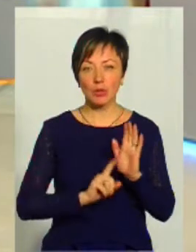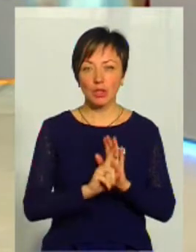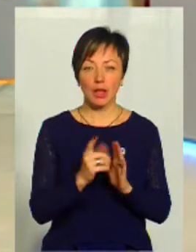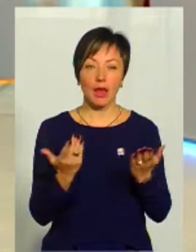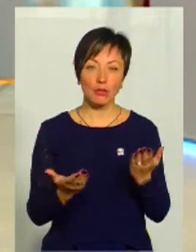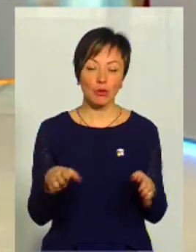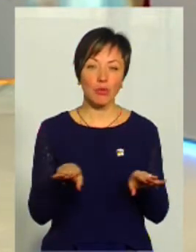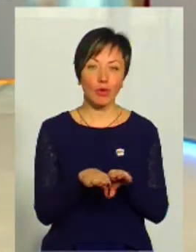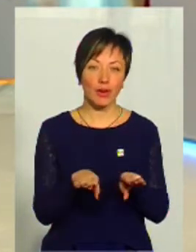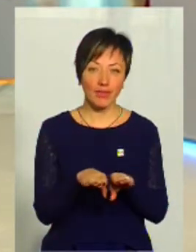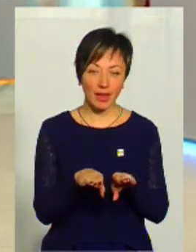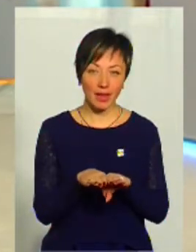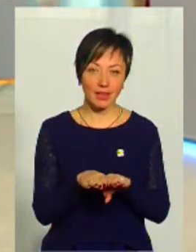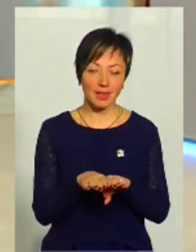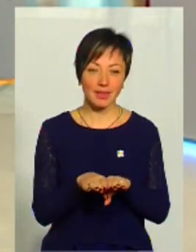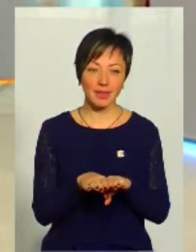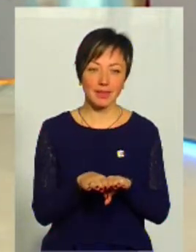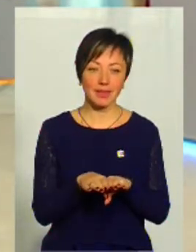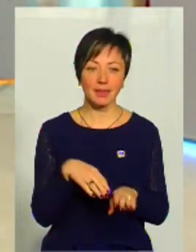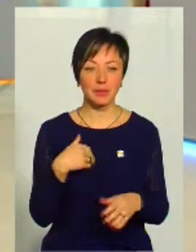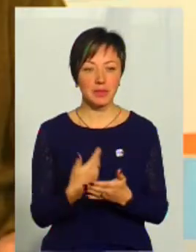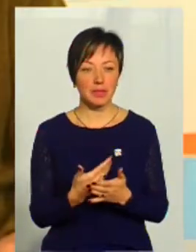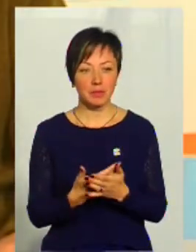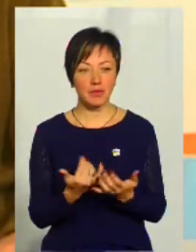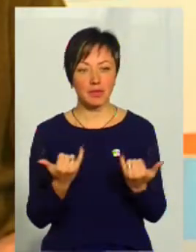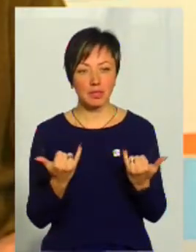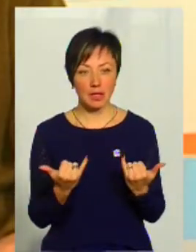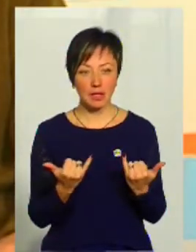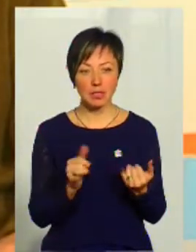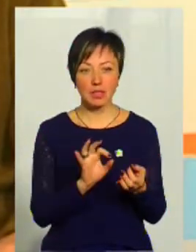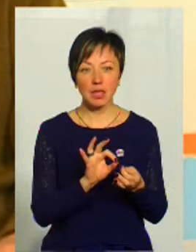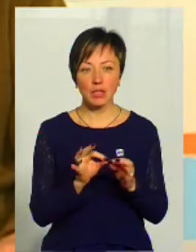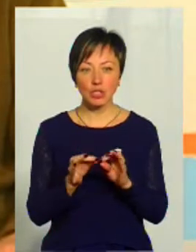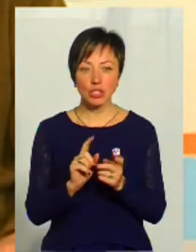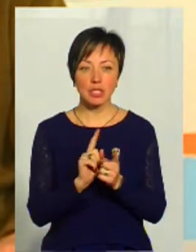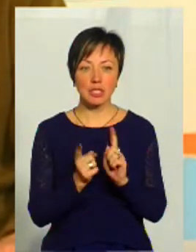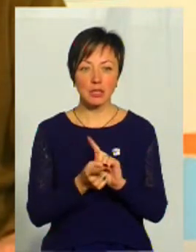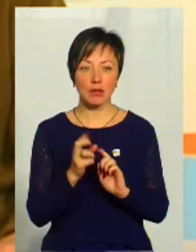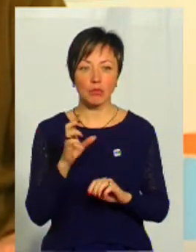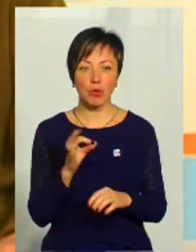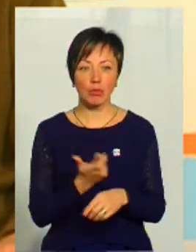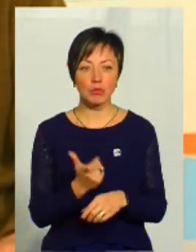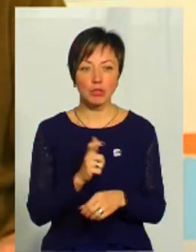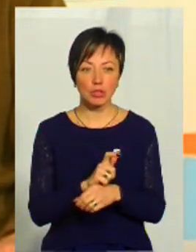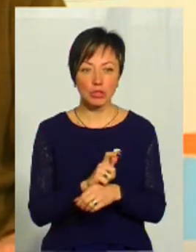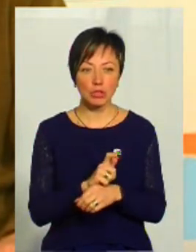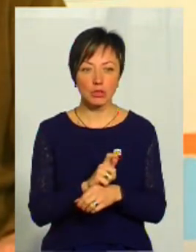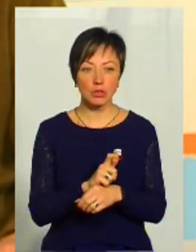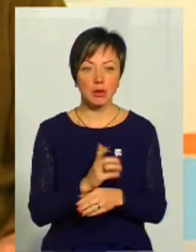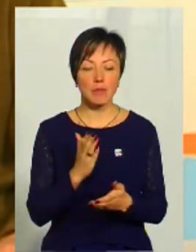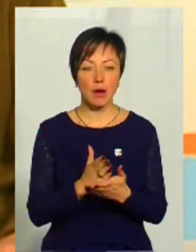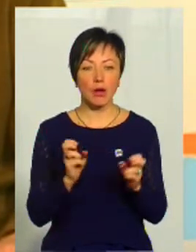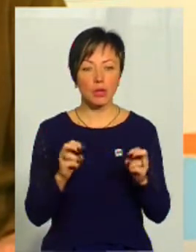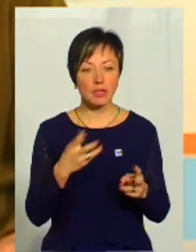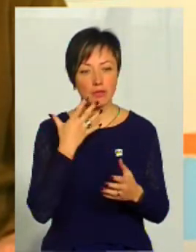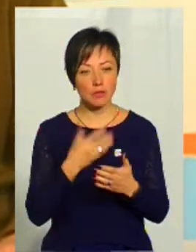вашої діяльності. мені, напевно, зараз складніше стало, тому що я більше маю